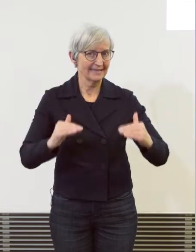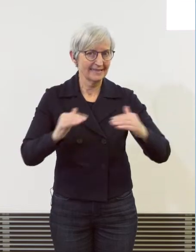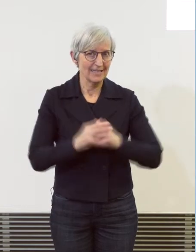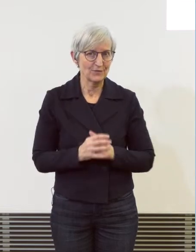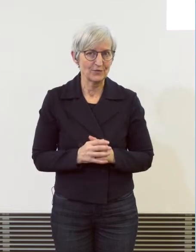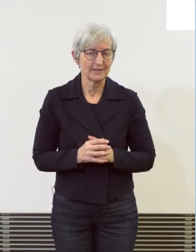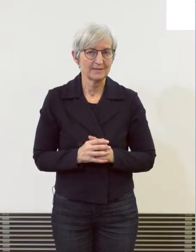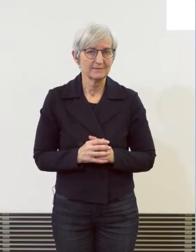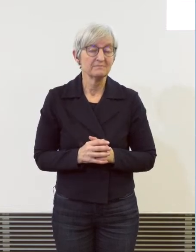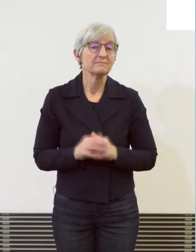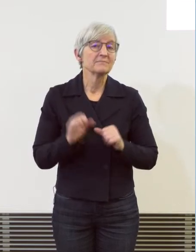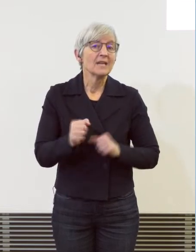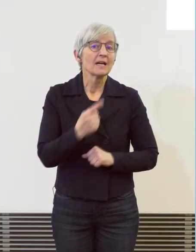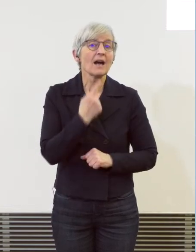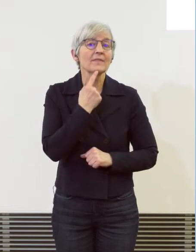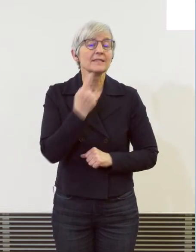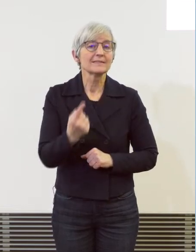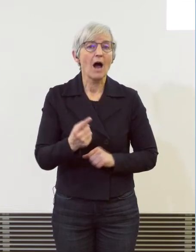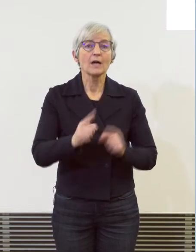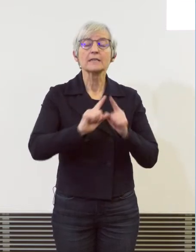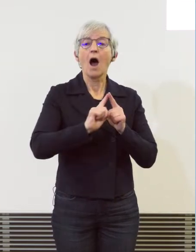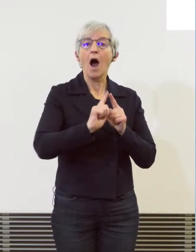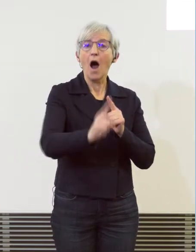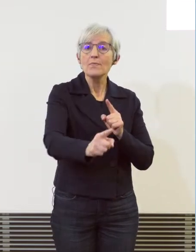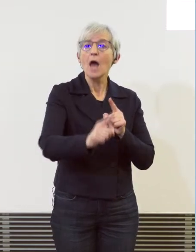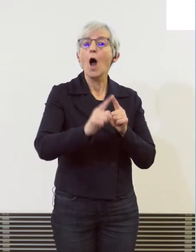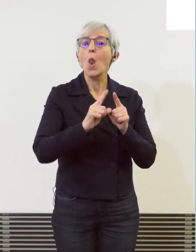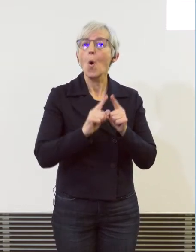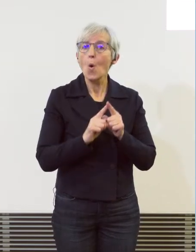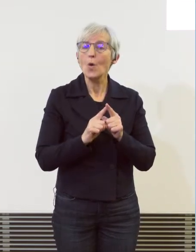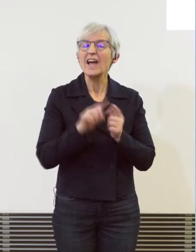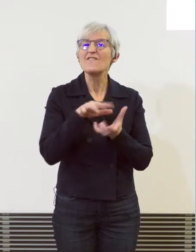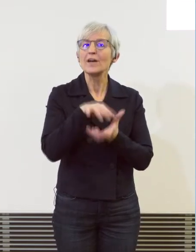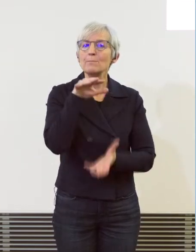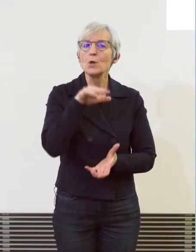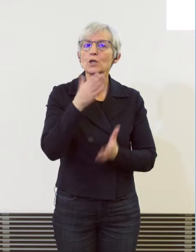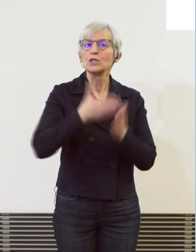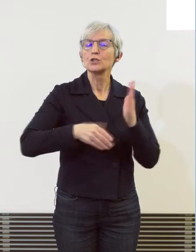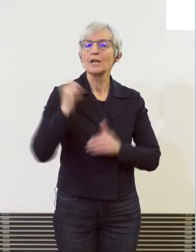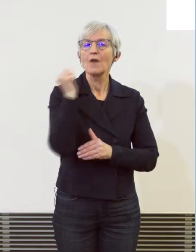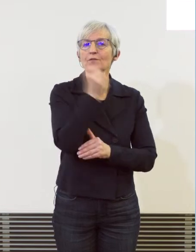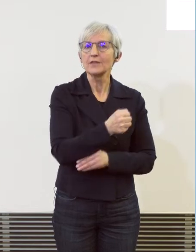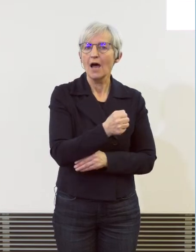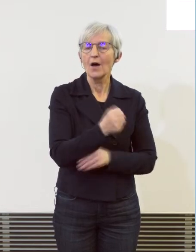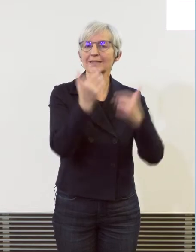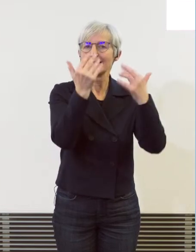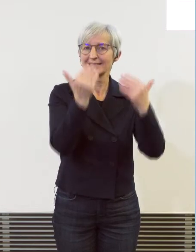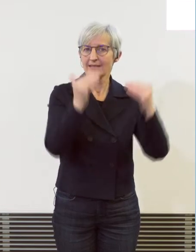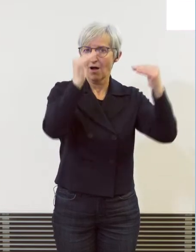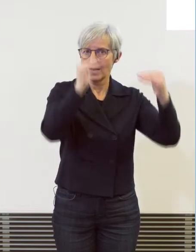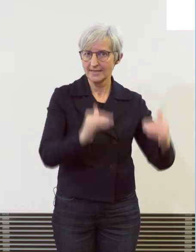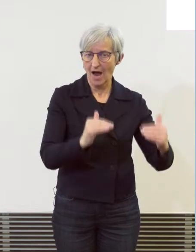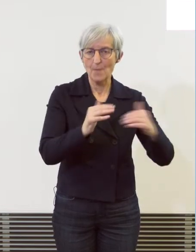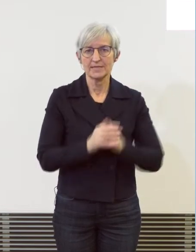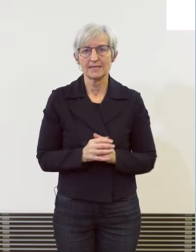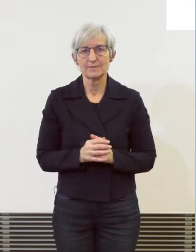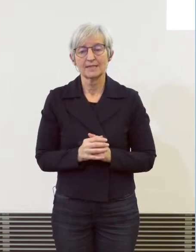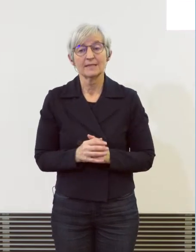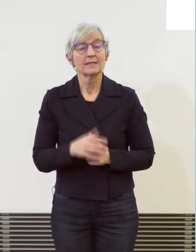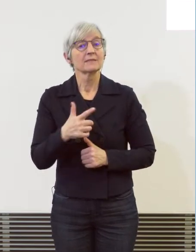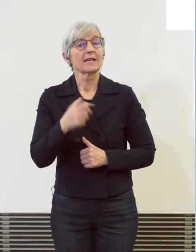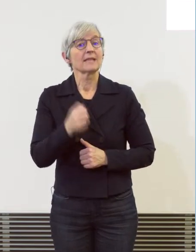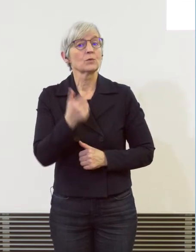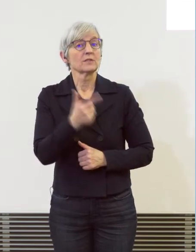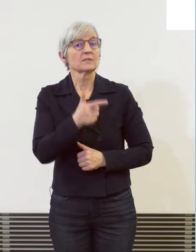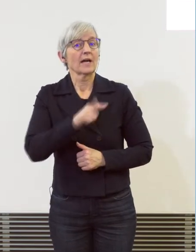tendenziell die analoge Begehung von Vermögensstraftaten eher abnimmt. Im 2022 haben wir hingegen eine